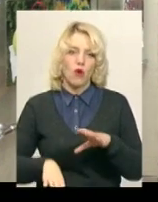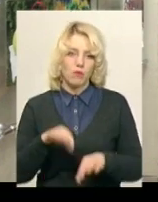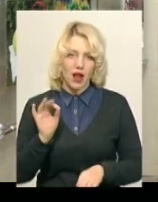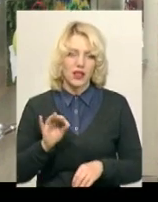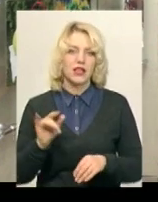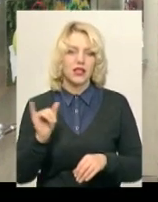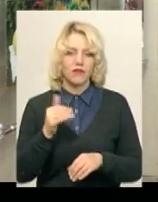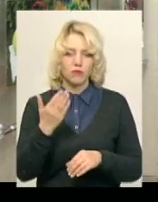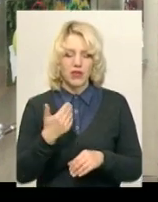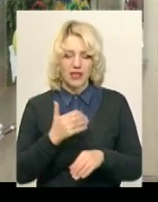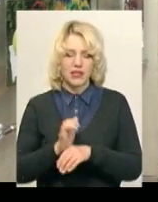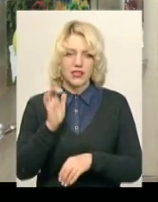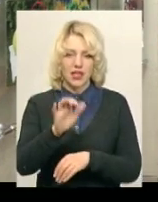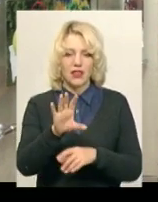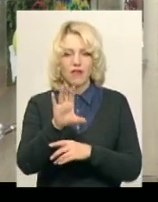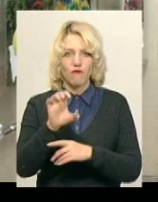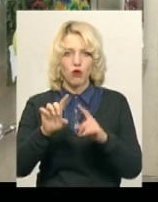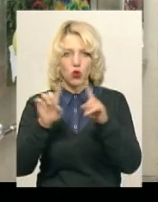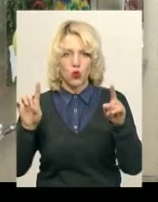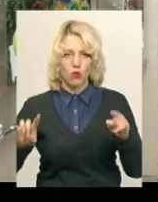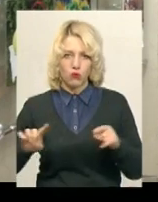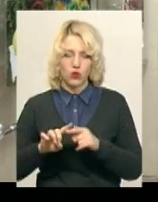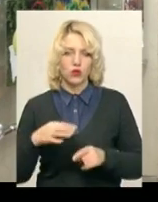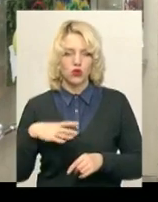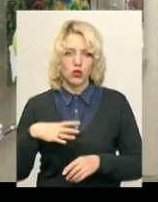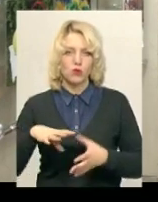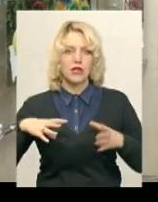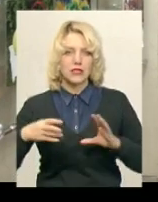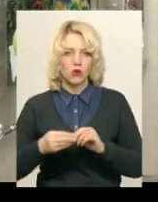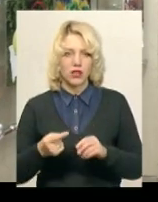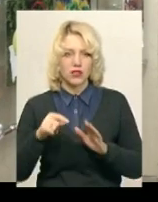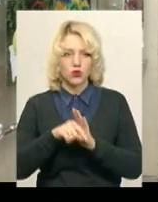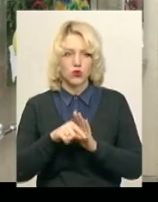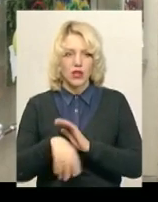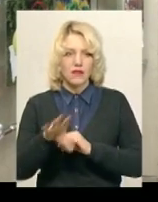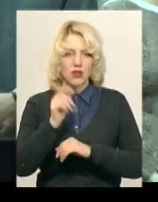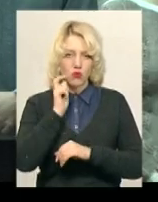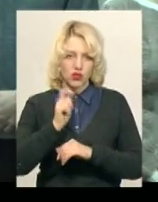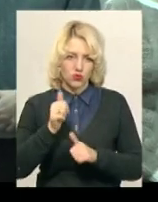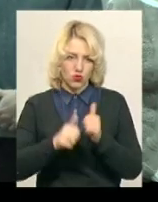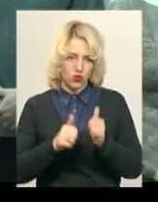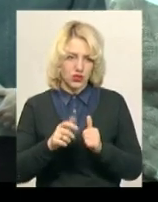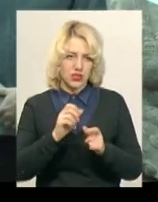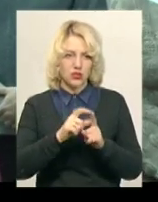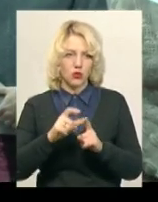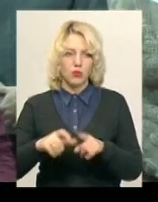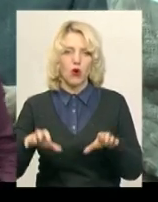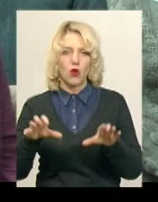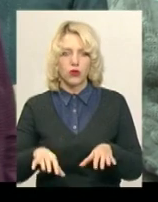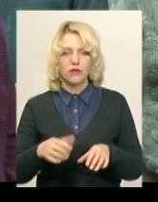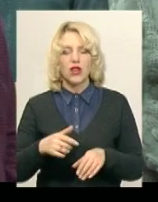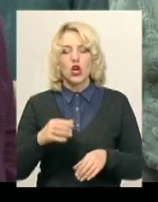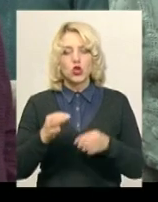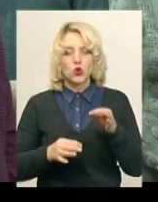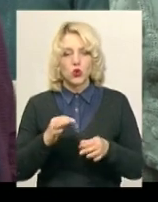надіслали ці фотороботи. І зараз ми очікуємо результати стосовно всеукраїнського конкурсу. За словами голови журі конкурсу